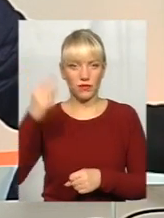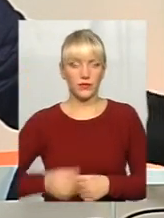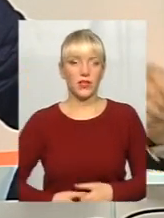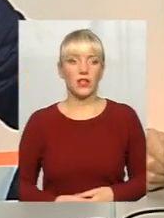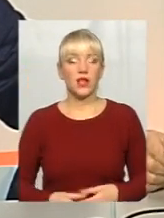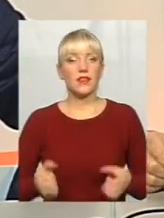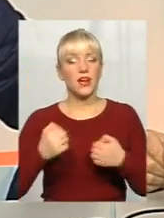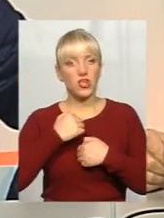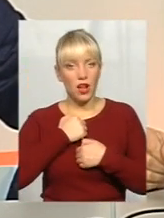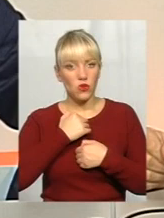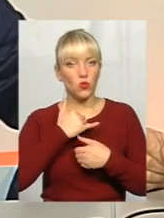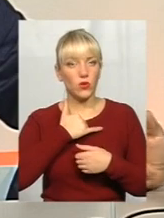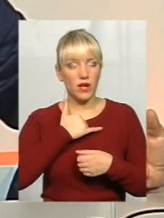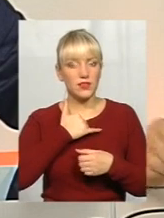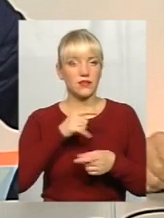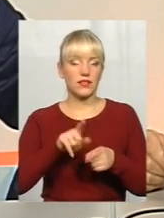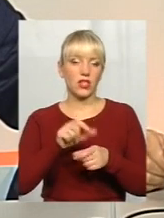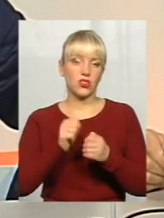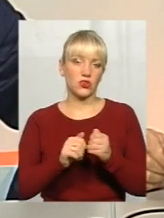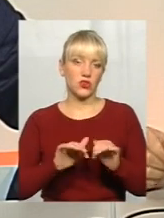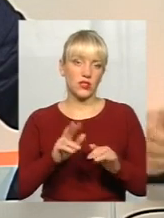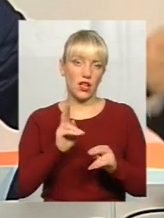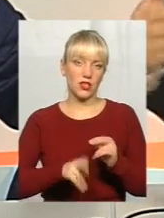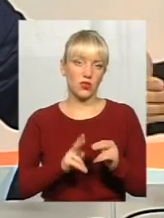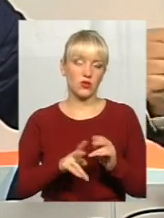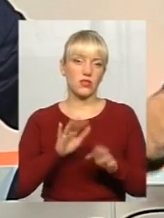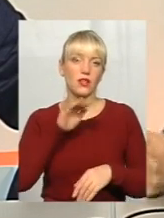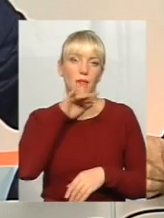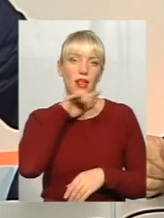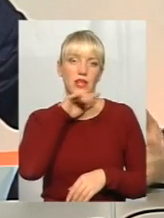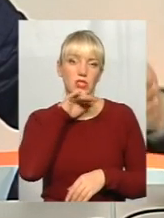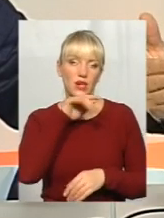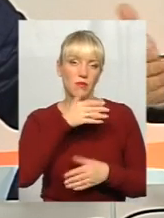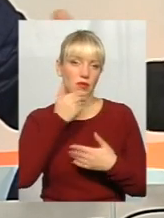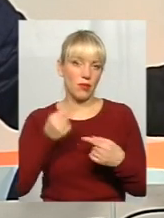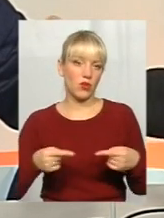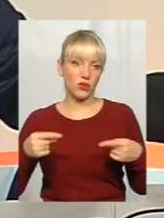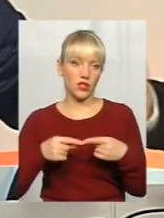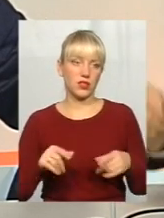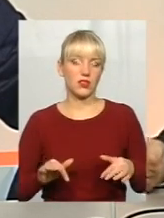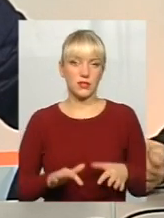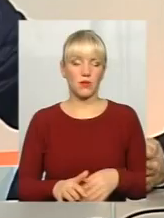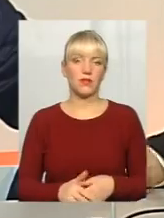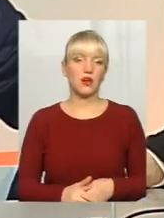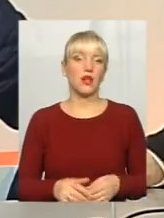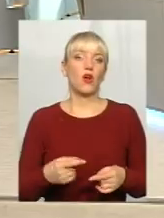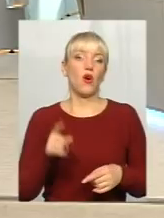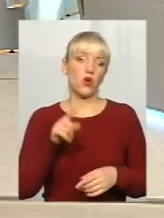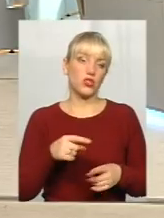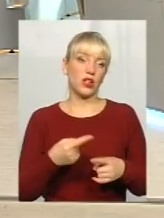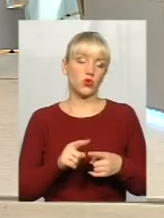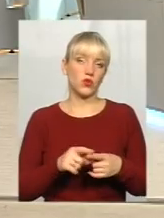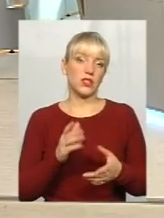На жаль, у нас часто закінчується тільки балачками, і немає конкретних справ. Я ж кажу, хоча тут, здається, є